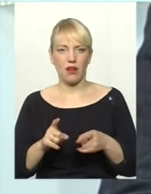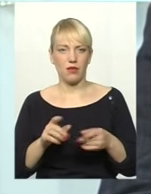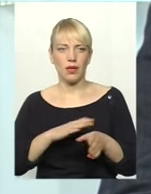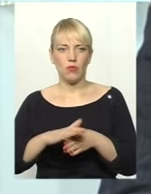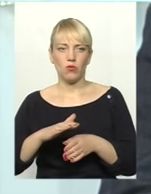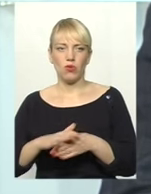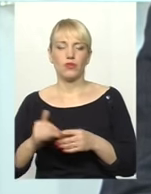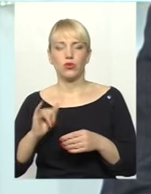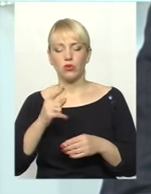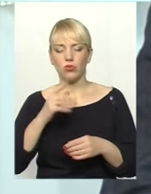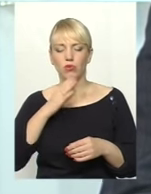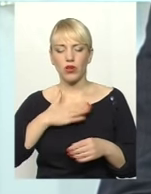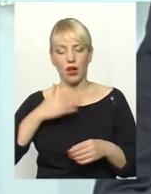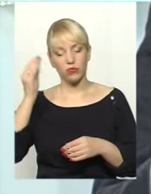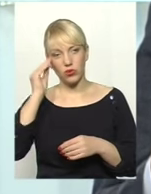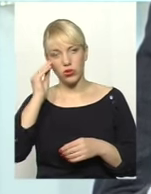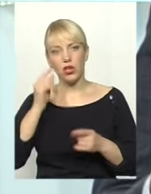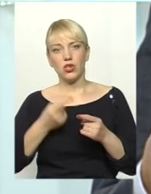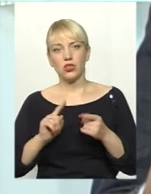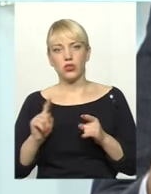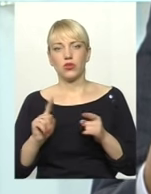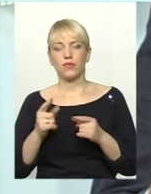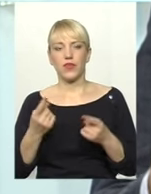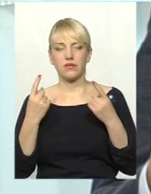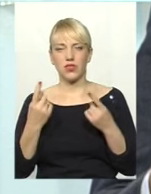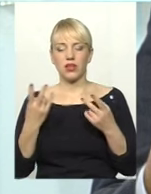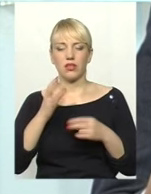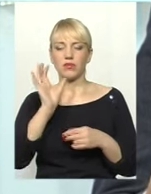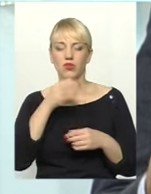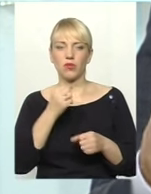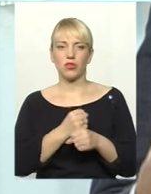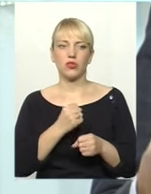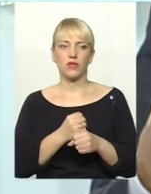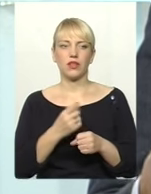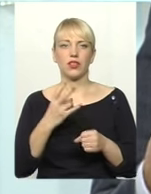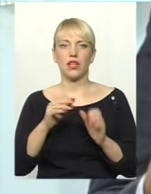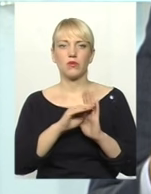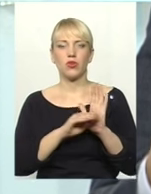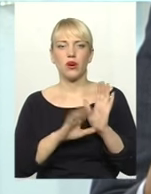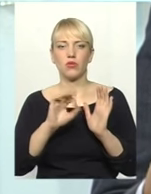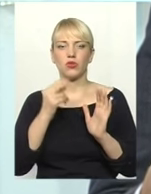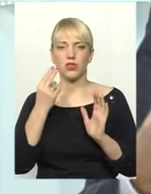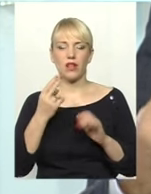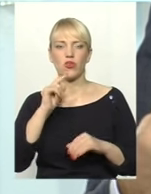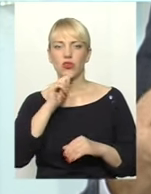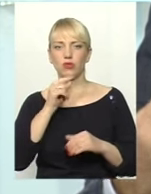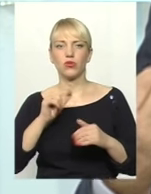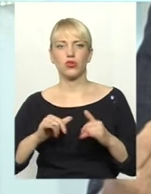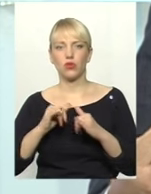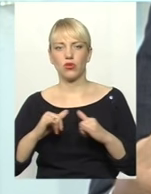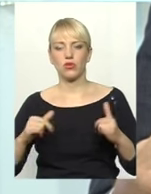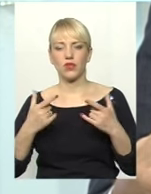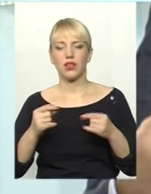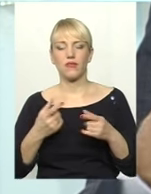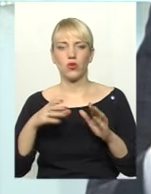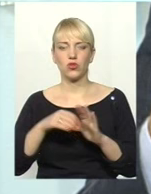консолідована точка зору всіх депутатів. Це надзвичайно серйозно працювати на 17-му річні на програму соціально-охідмічного розвитку, де включити всі ці